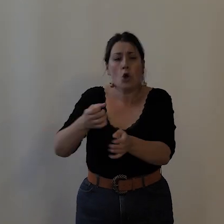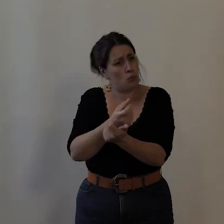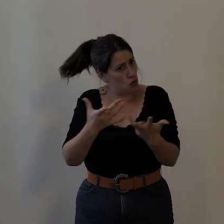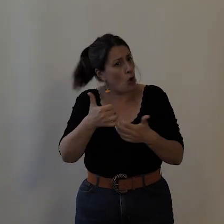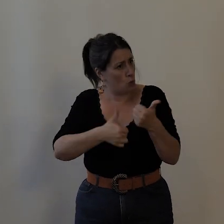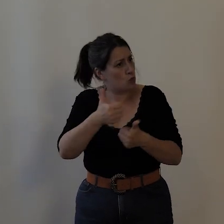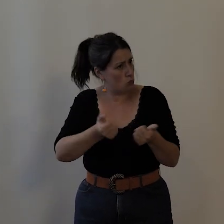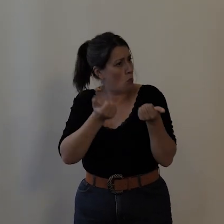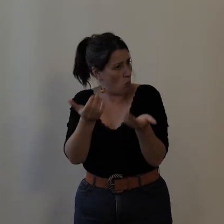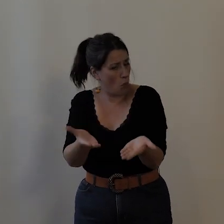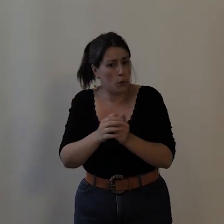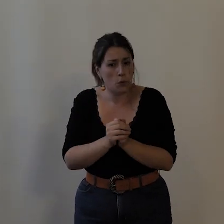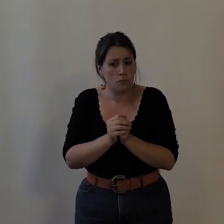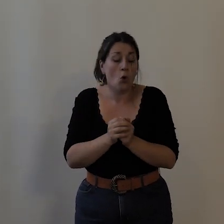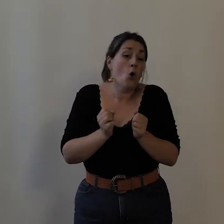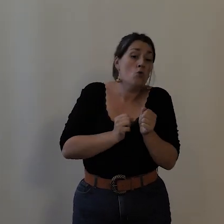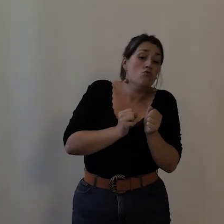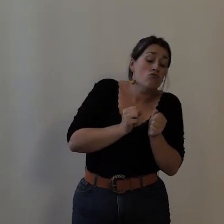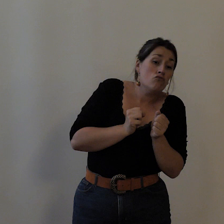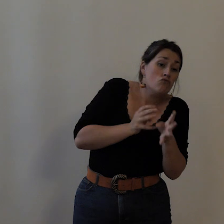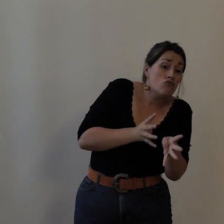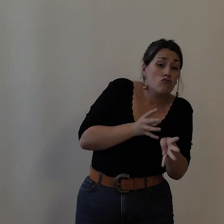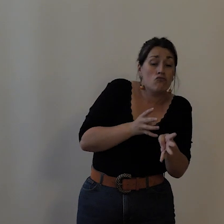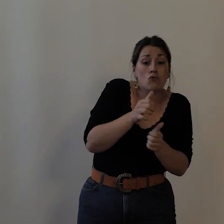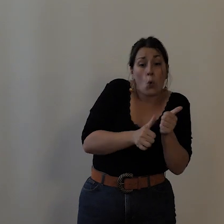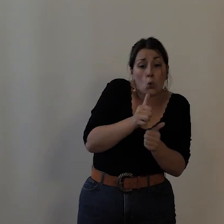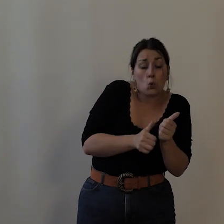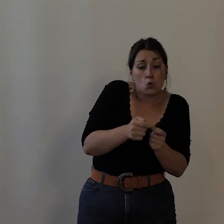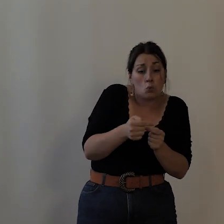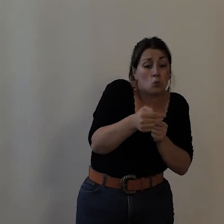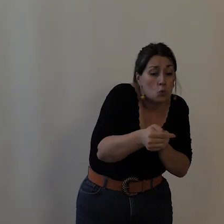des courses courtes, d'autres plus longues.